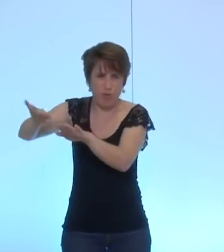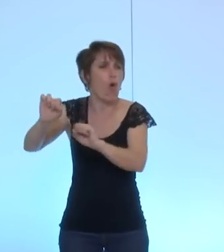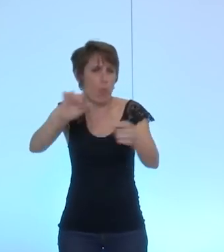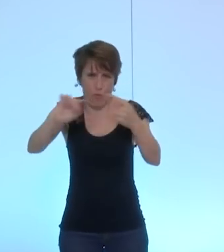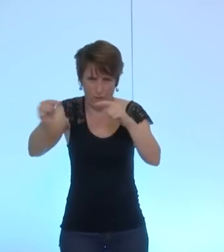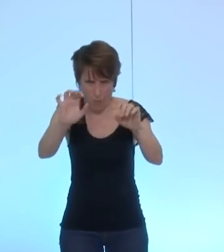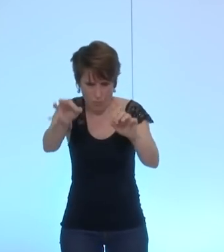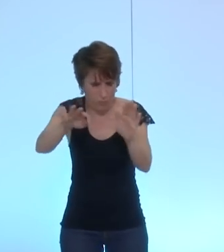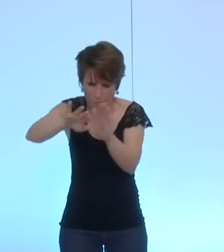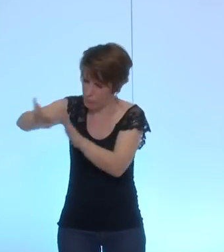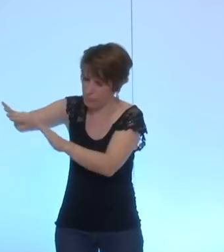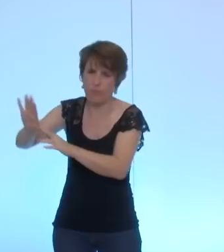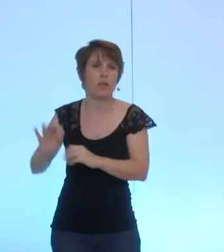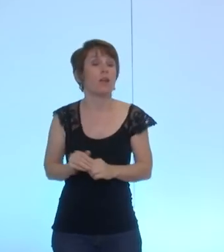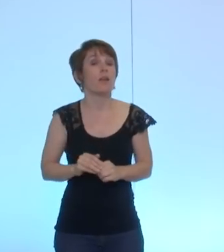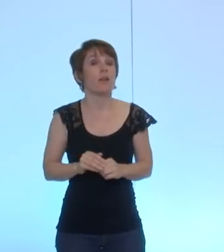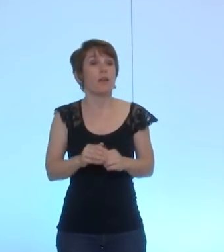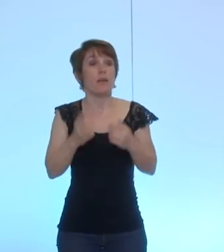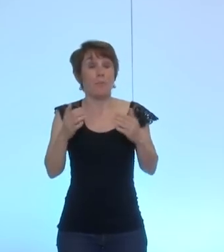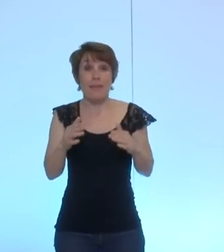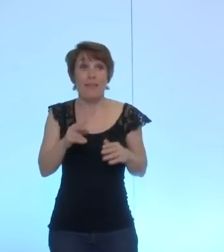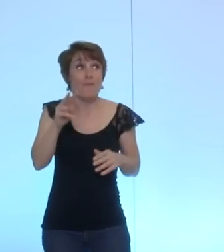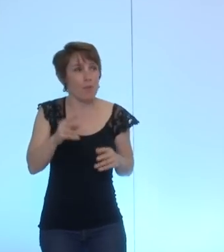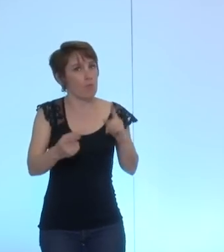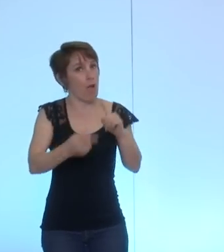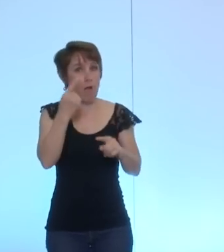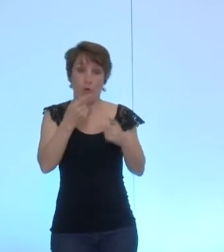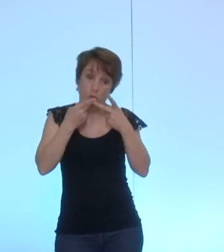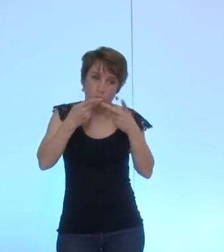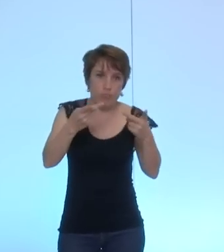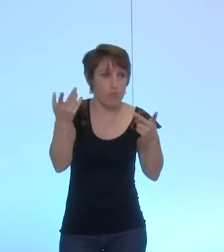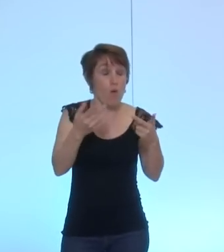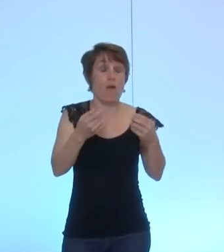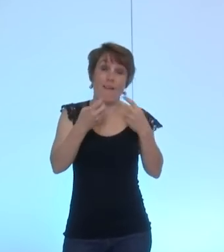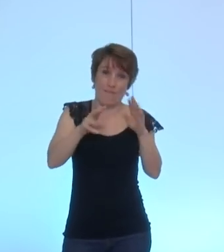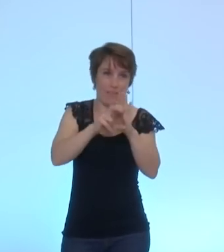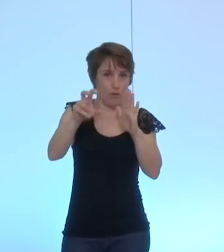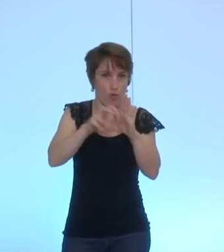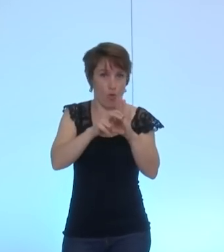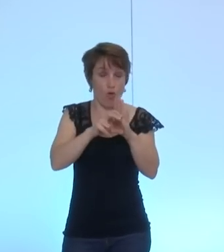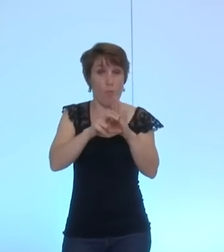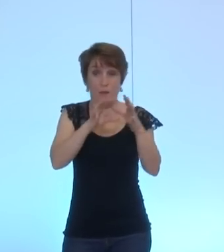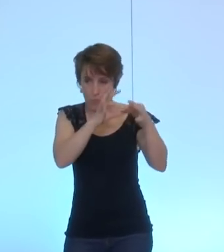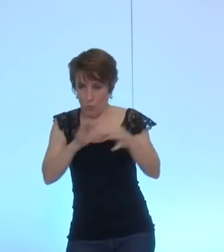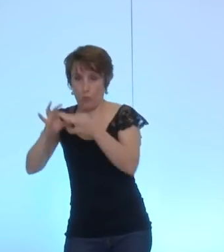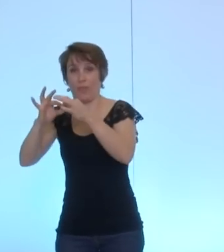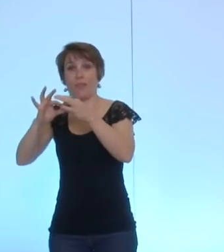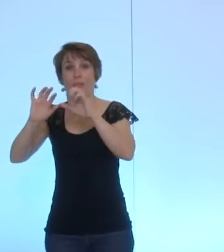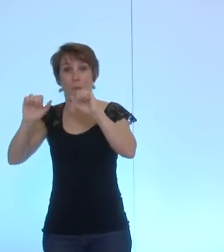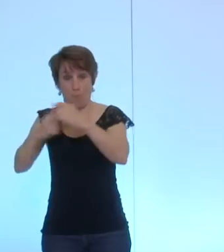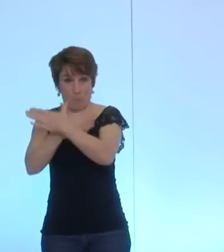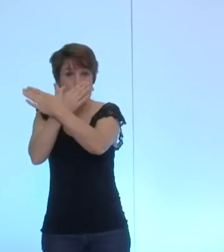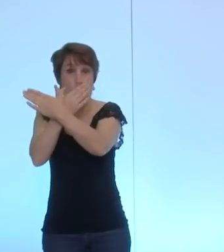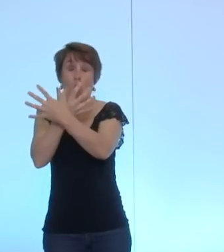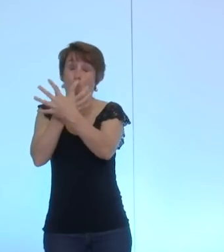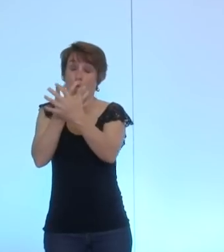parler si vous voulez. Mais la volonté de la ville de Grenoble de maintenir à travers la métropole un niveau d'intervention dans